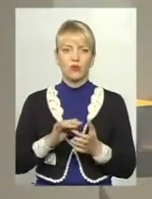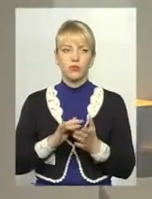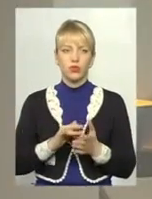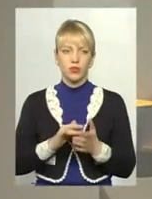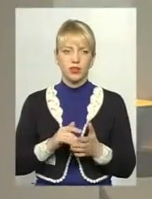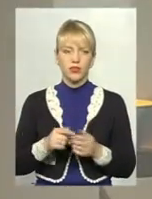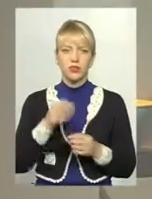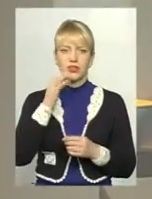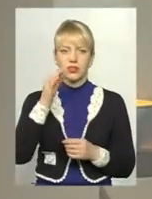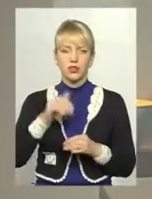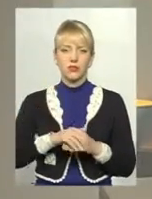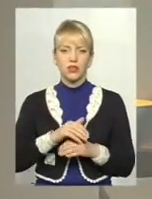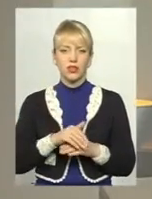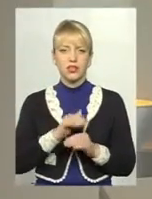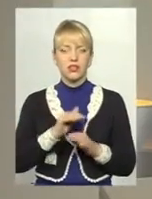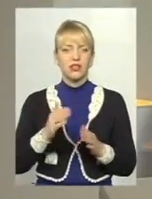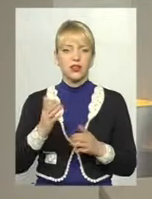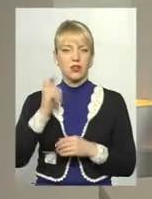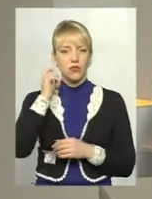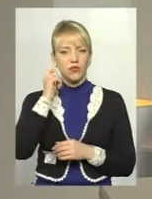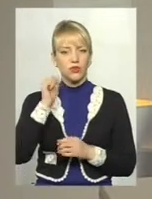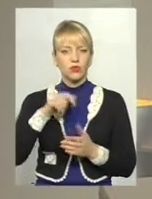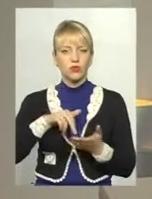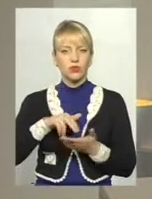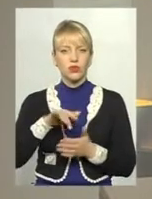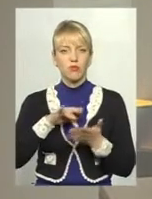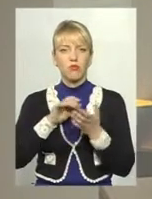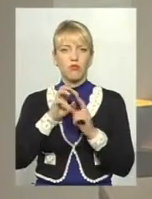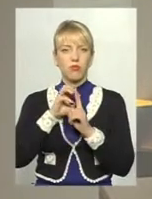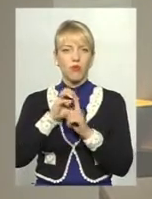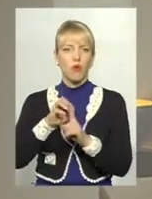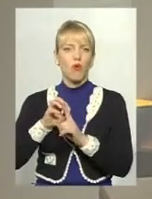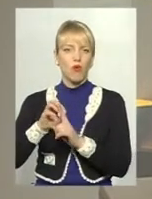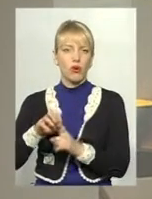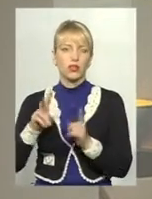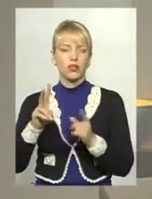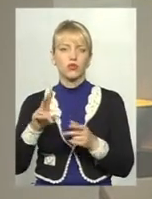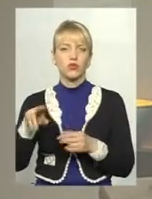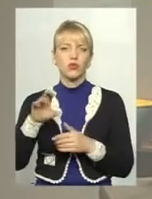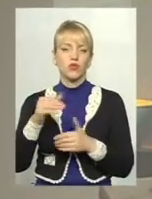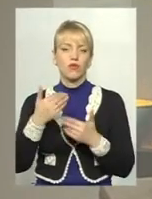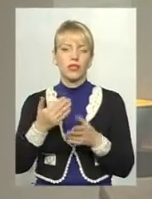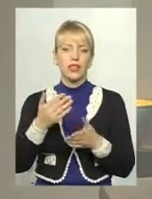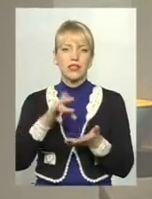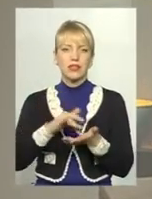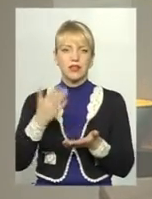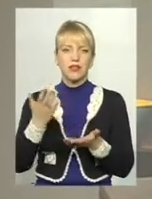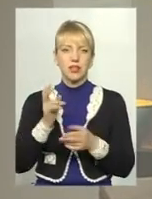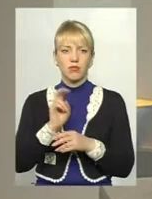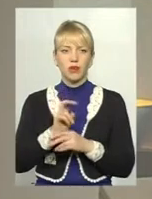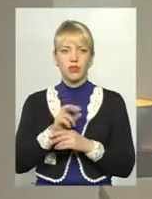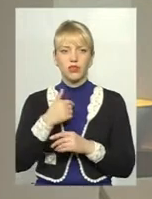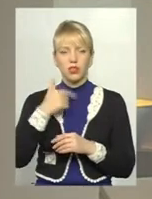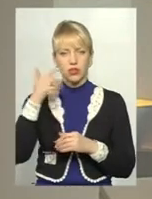Скажіть, будь ласка, діти якого віку можуть йти у походи? Взагалі, хто до вашого центру приходить? І я так зрозуміла, що, в